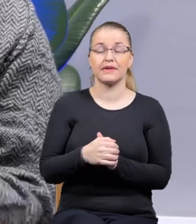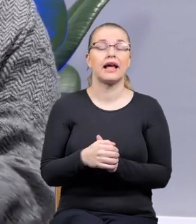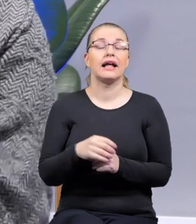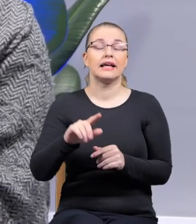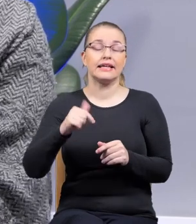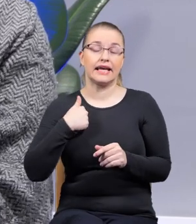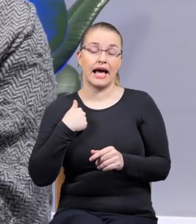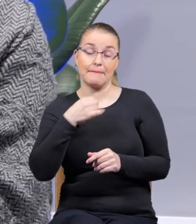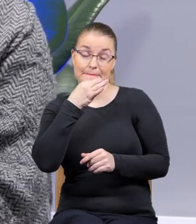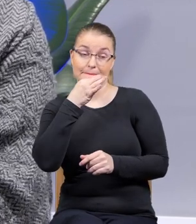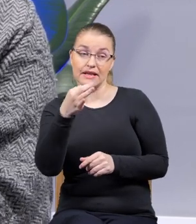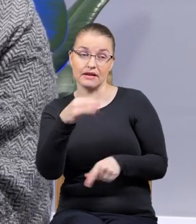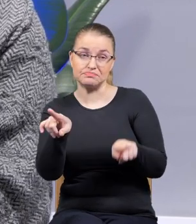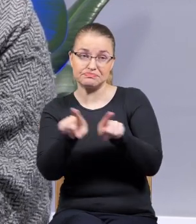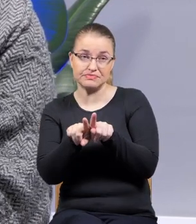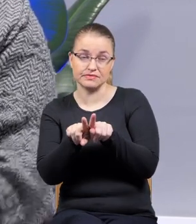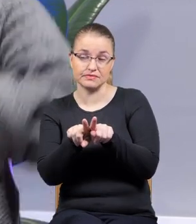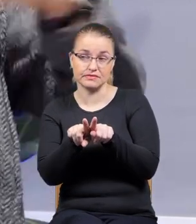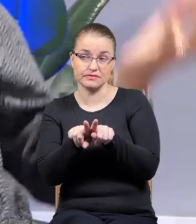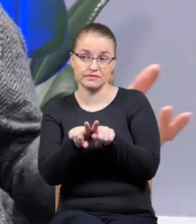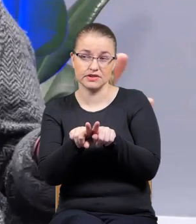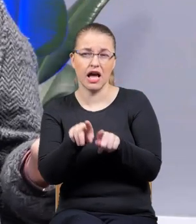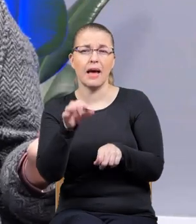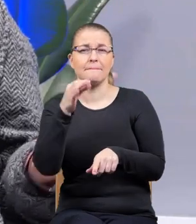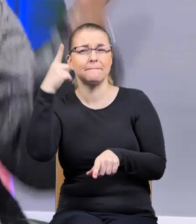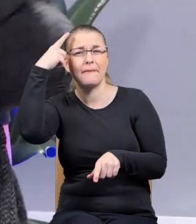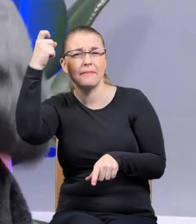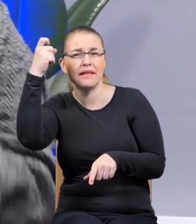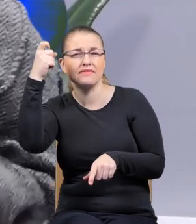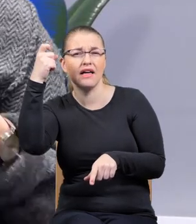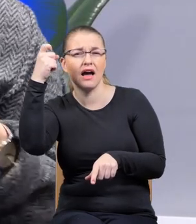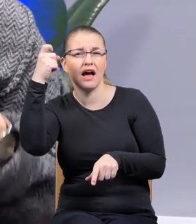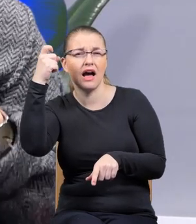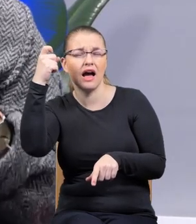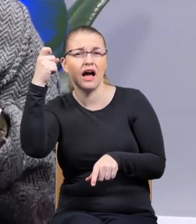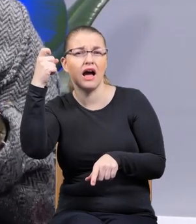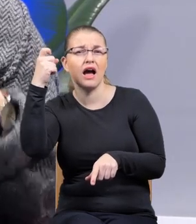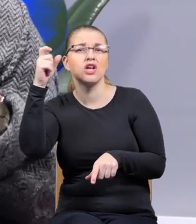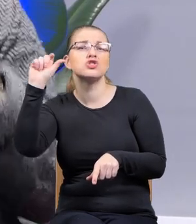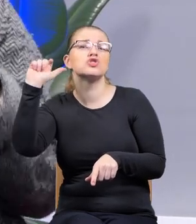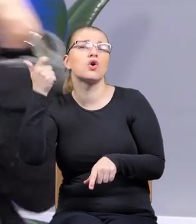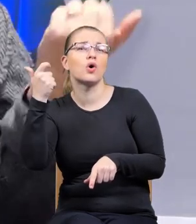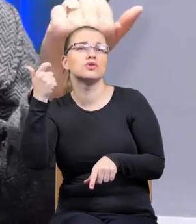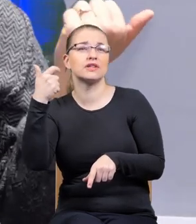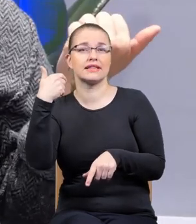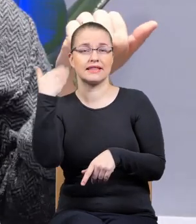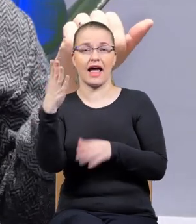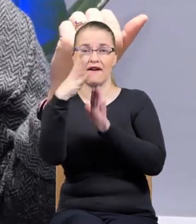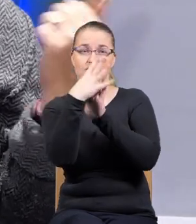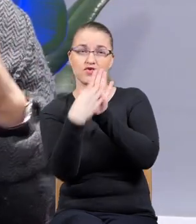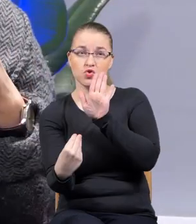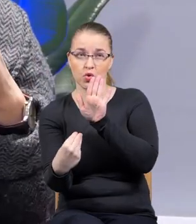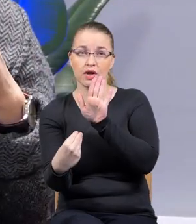postawiłabym pytanie, czy pamiętanie o czymś nie daje też wzorców tego zła, które się